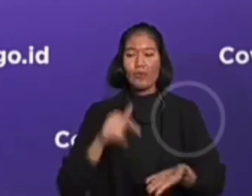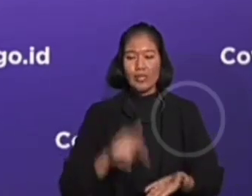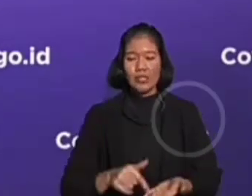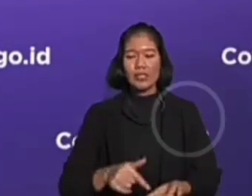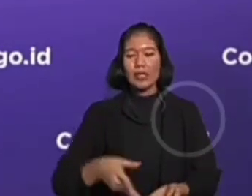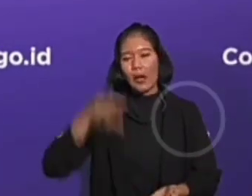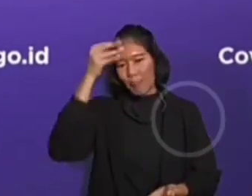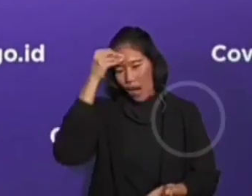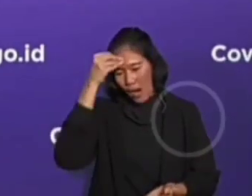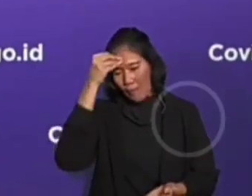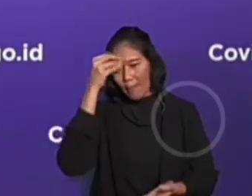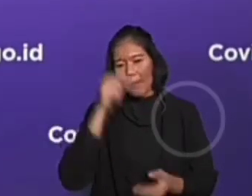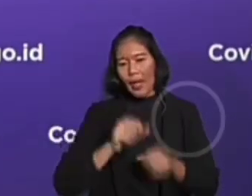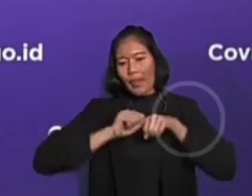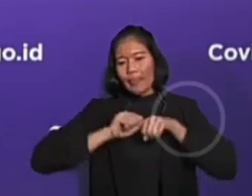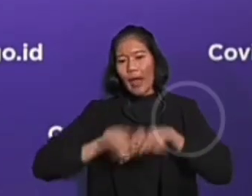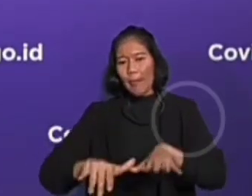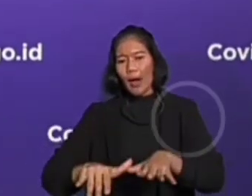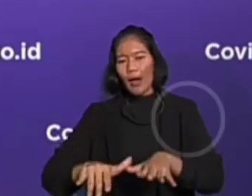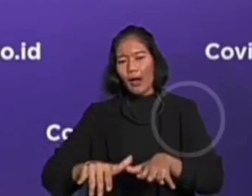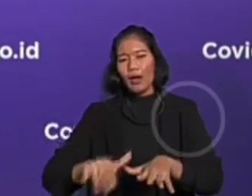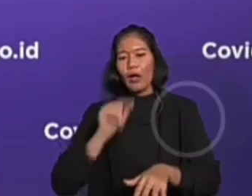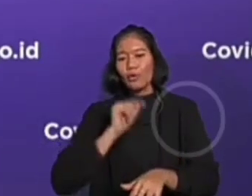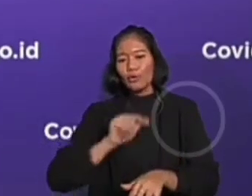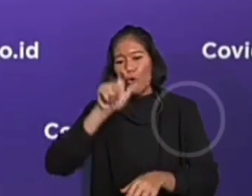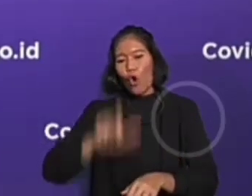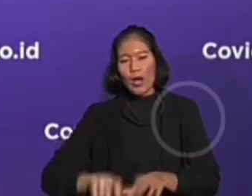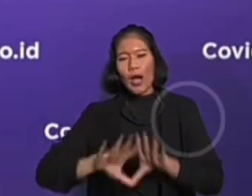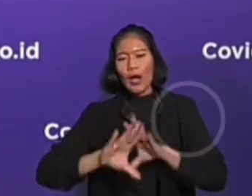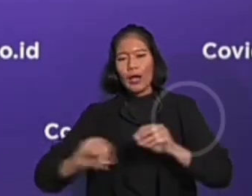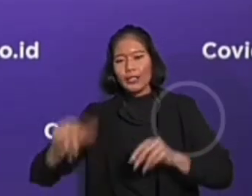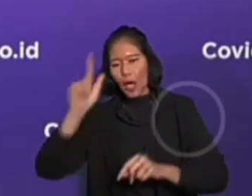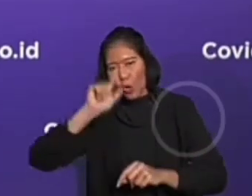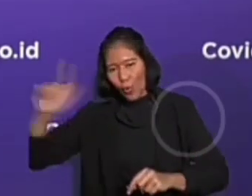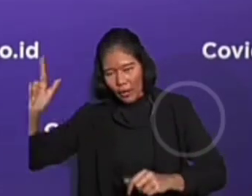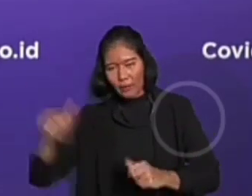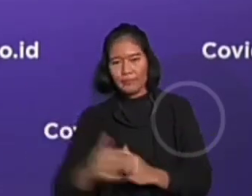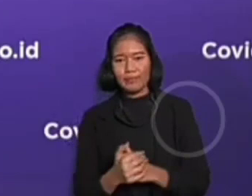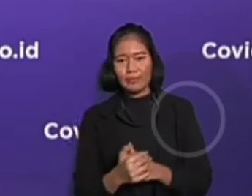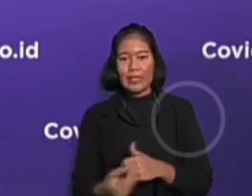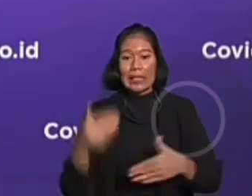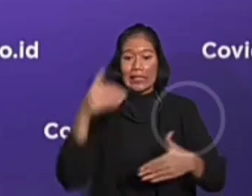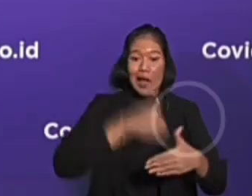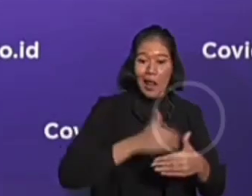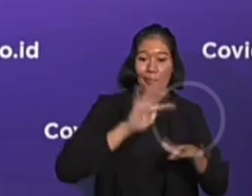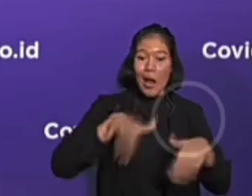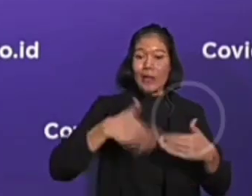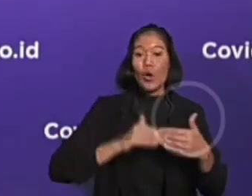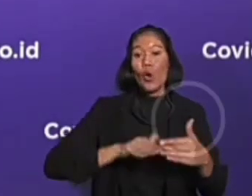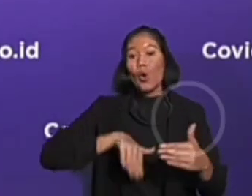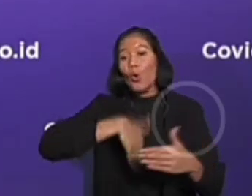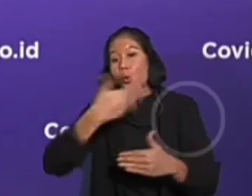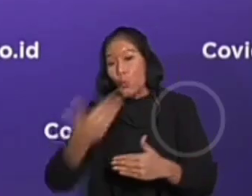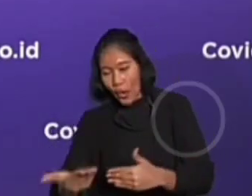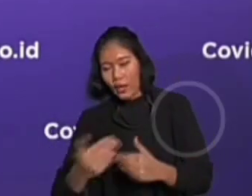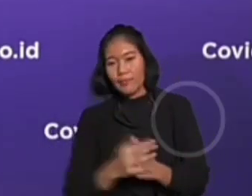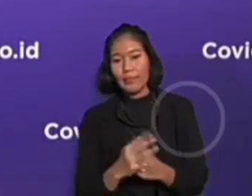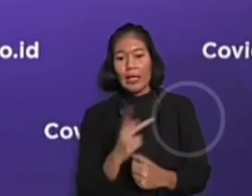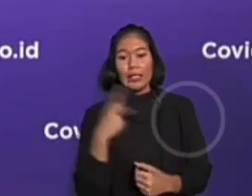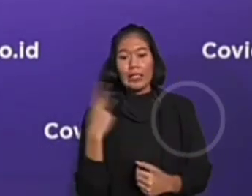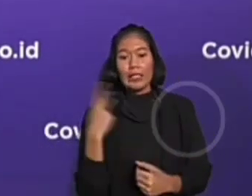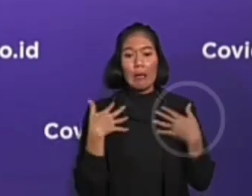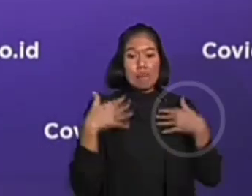berdampak serius kepada para pekerja migran Indonesia, baik di dalam maupun di luar negeri. Tapi kita tidak boleh